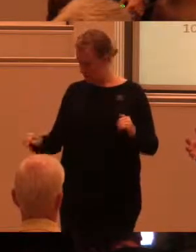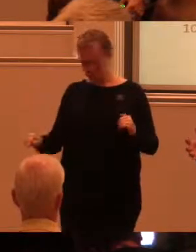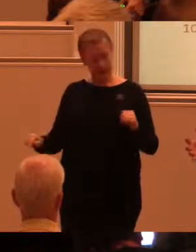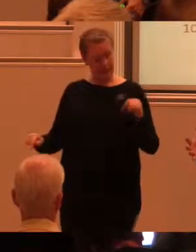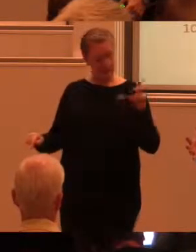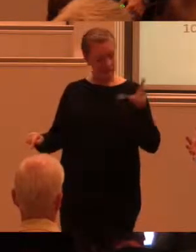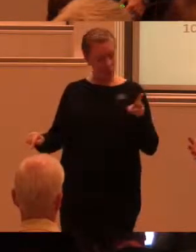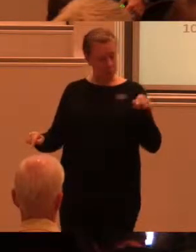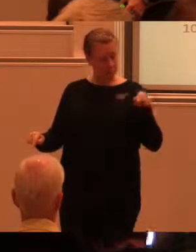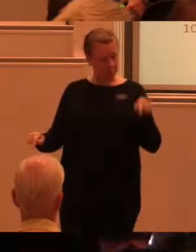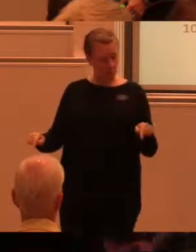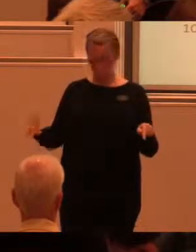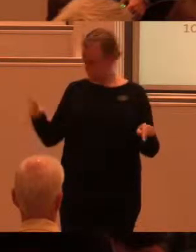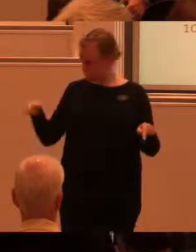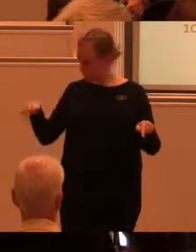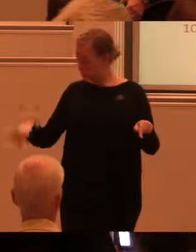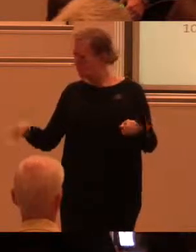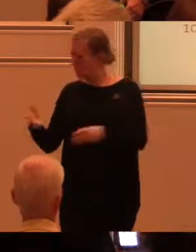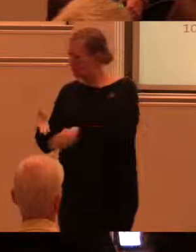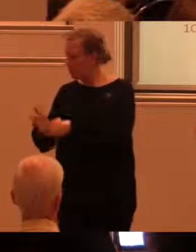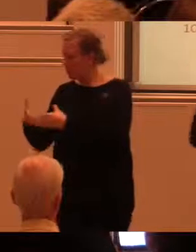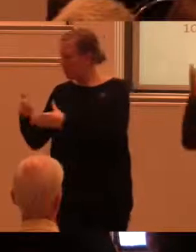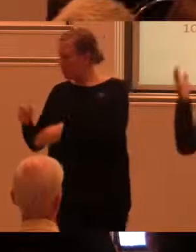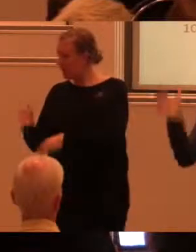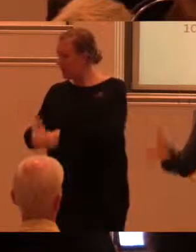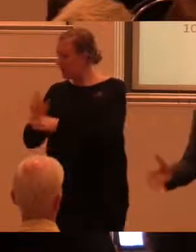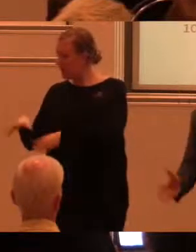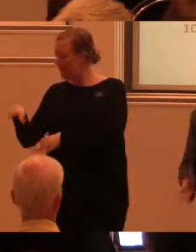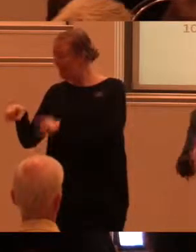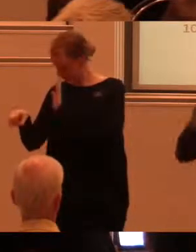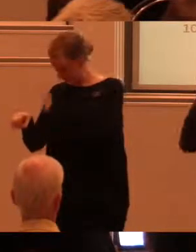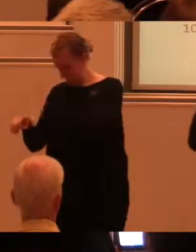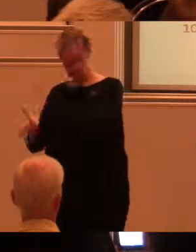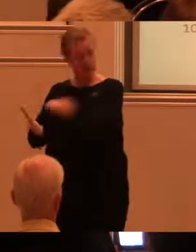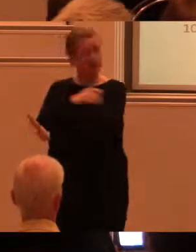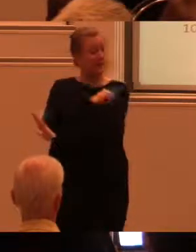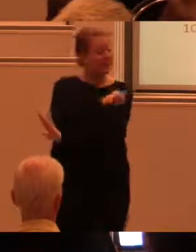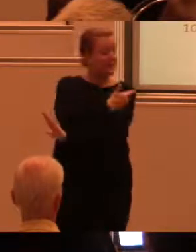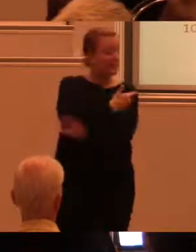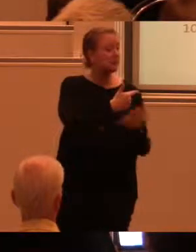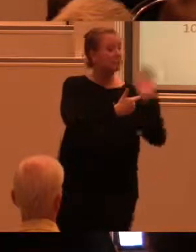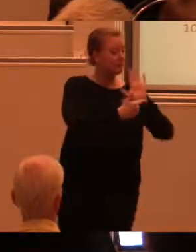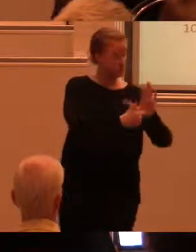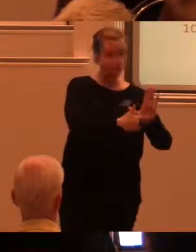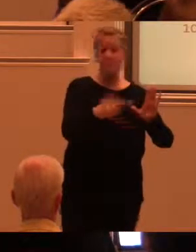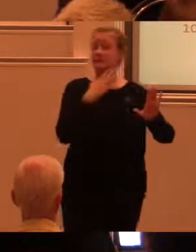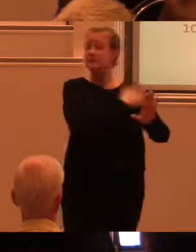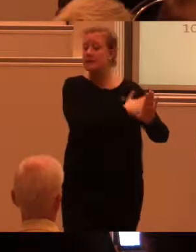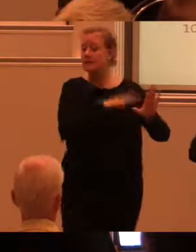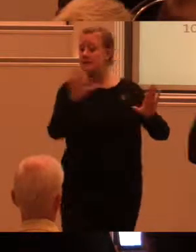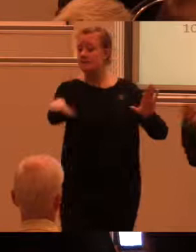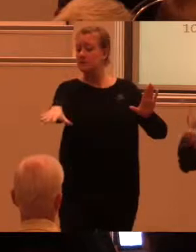i olika stuprör längre. Byggd miljö här IT här tjänster där och så vidare.